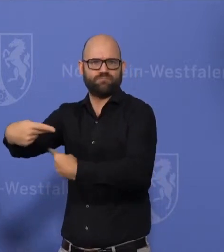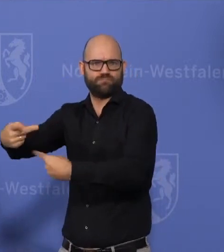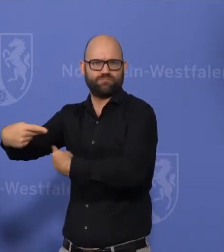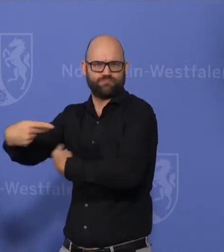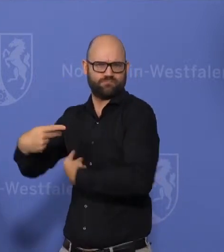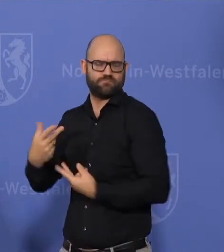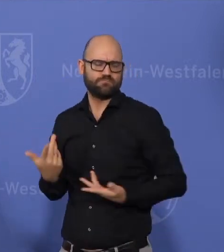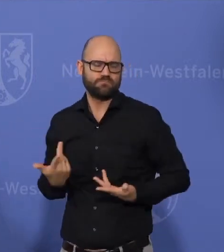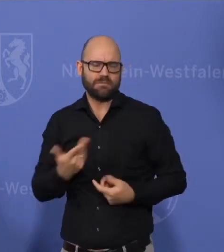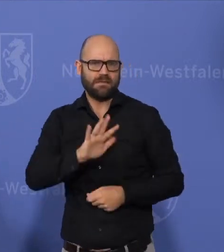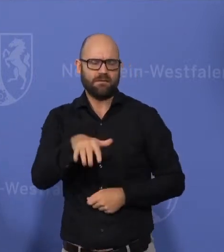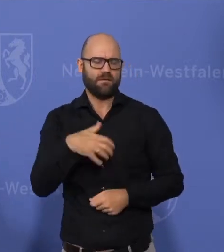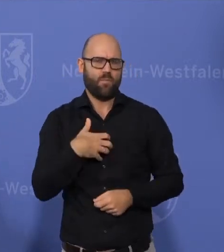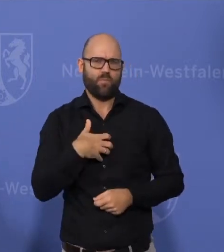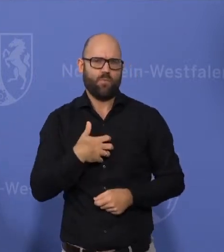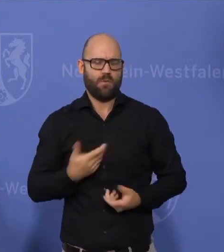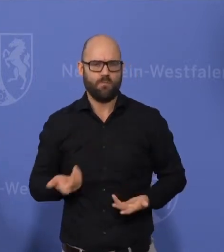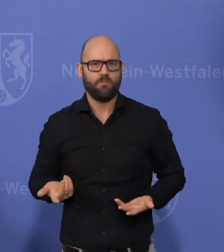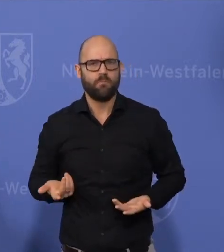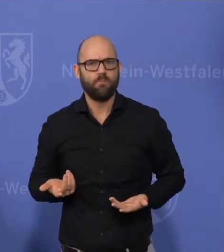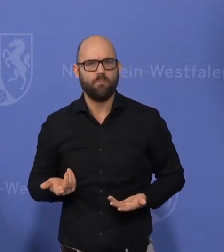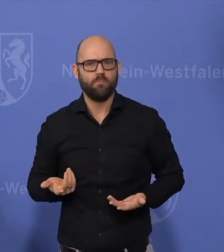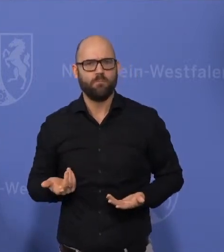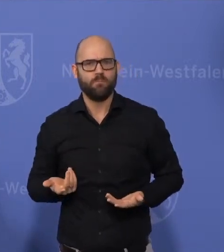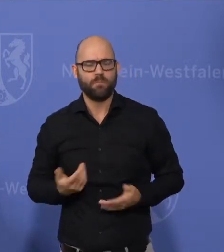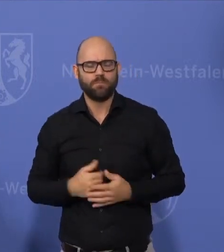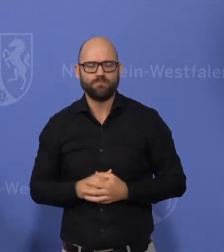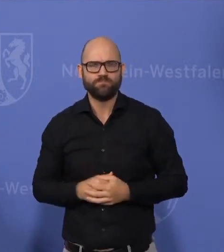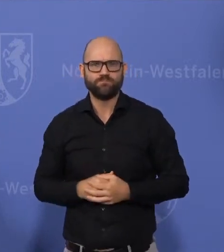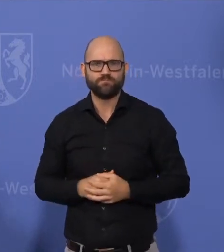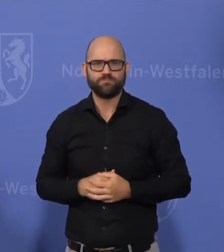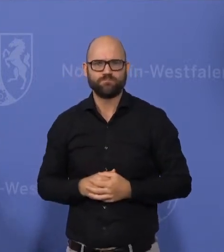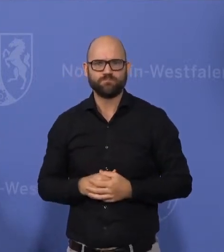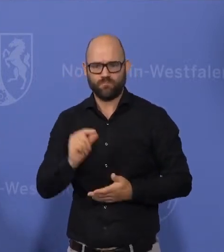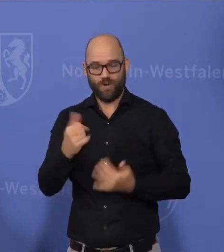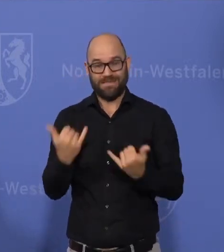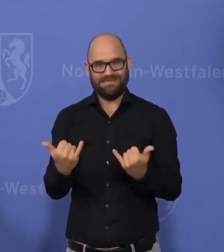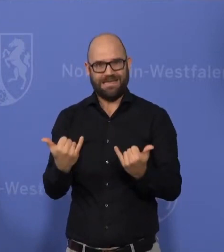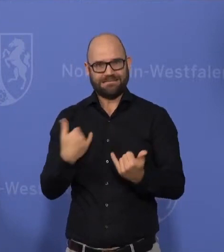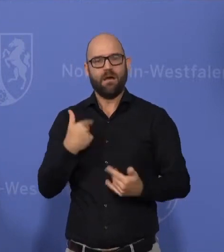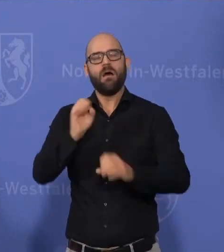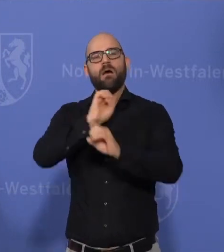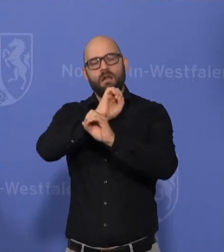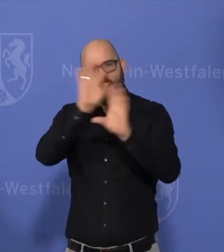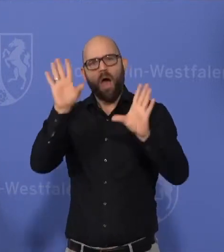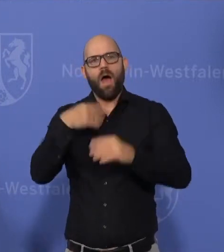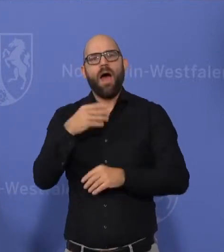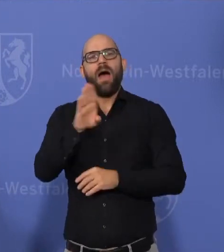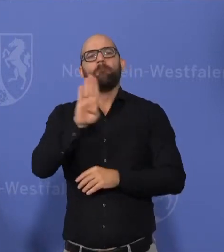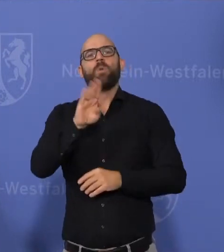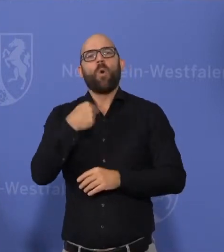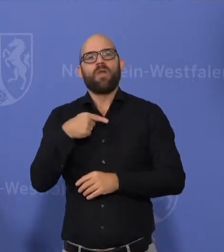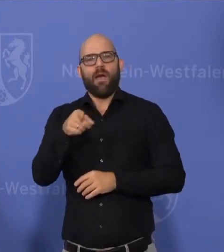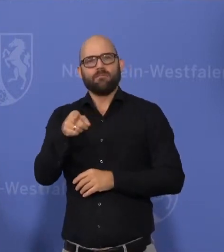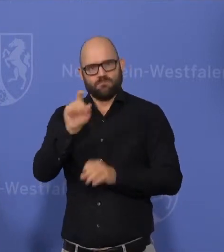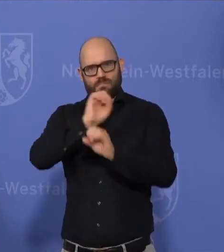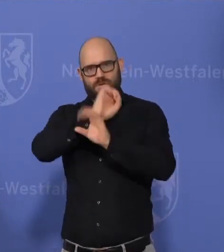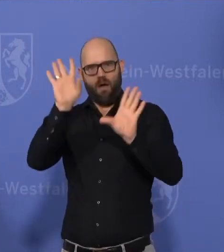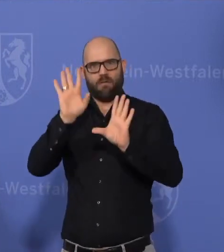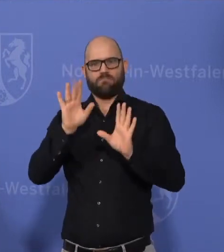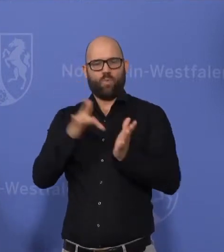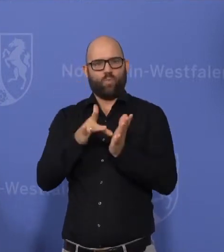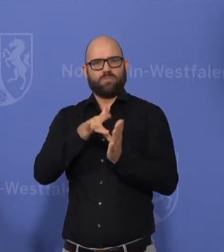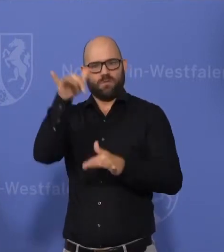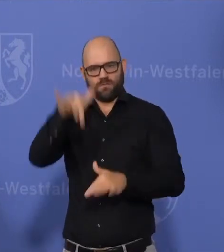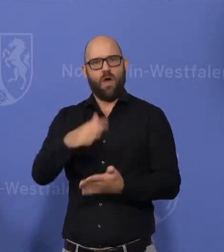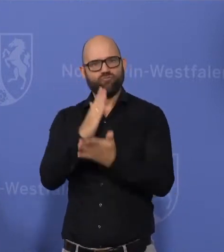Zulassungen, wie wir zum jetzigen Zeitpunkt haben. Dass es am Anfang knapp ist, war eigentlich allen,